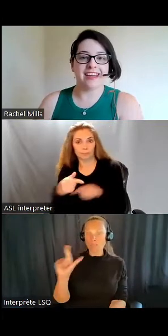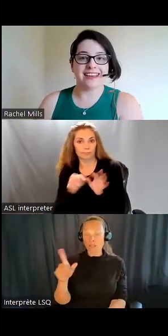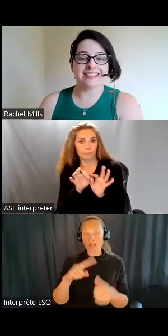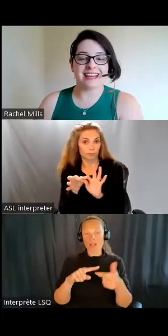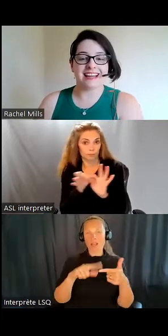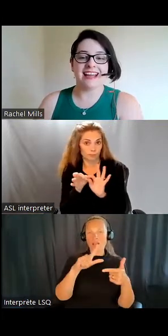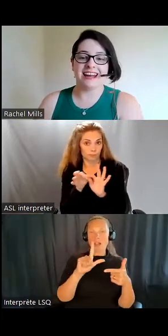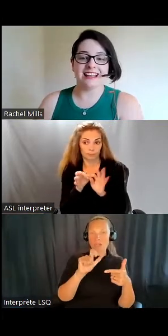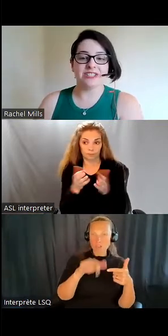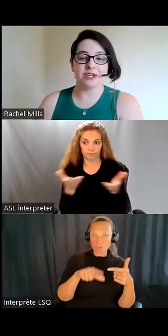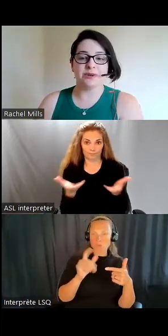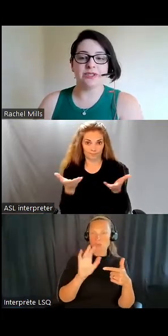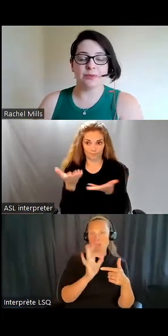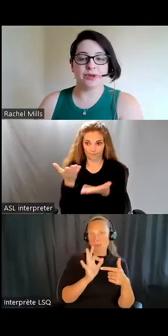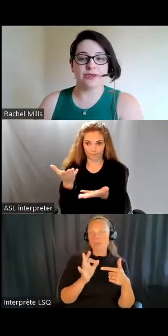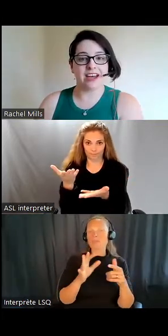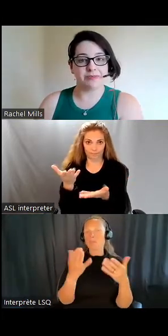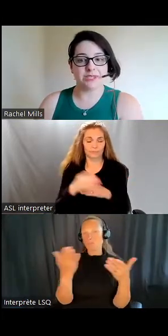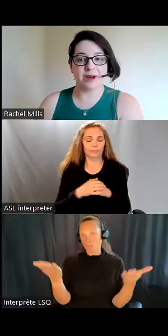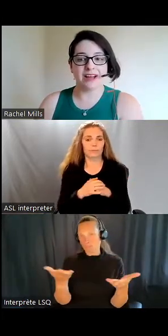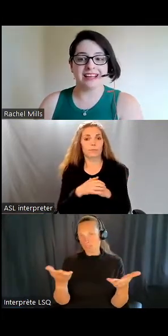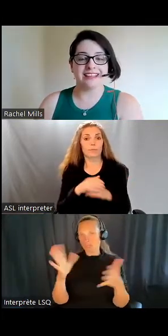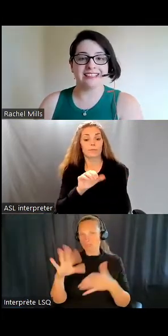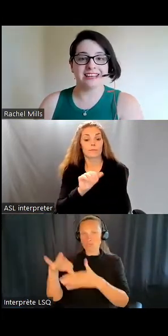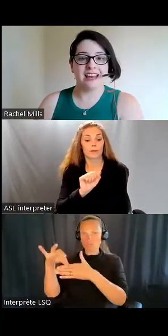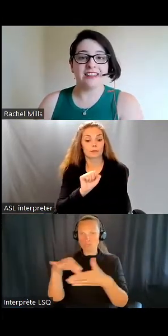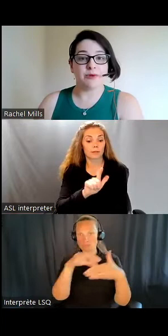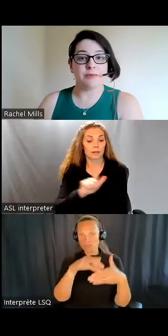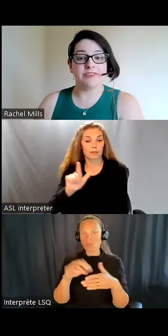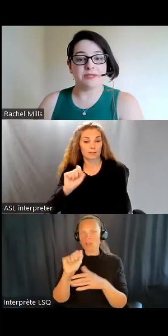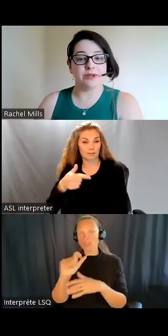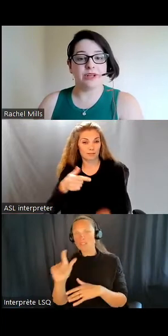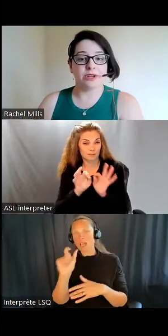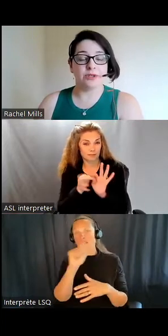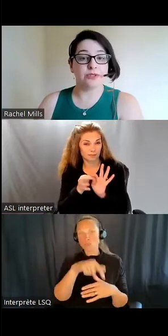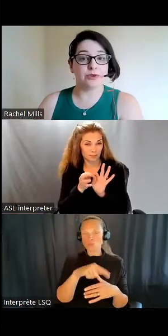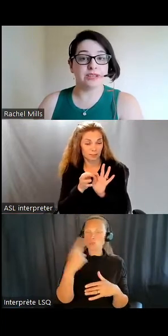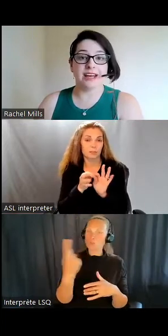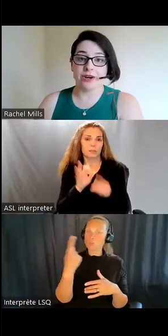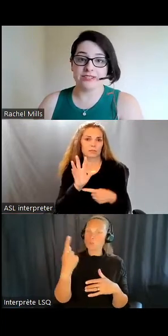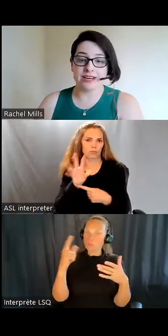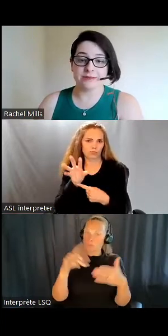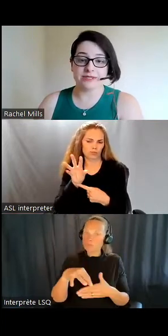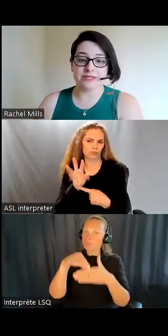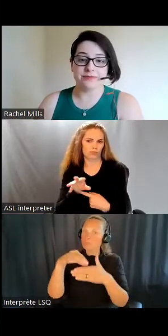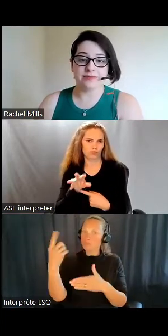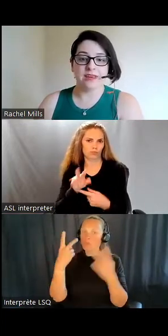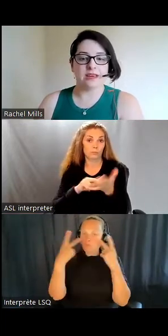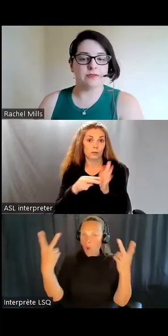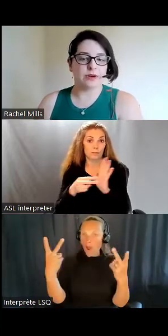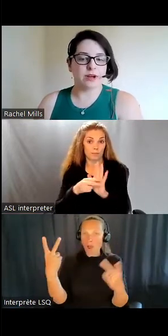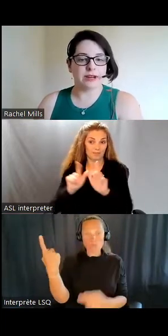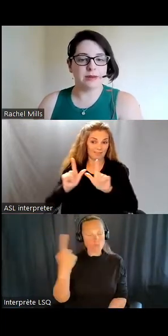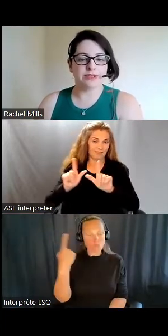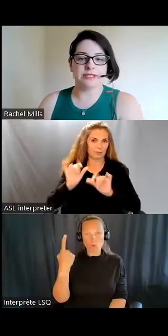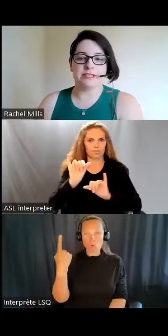signes du Québec avec des interprètes ici aujourd'hui. Les interprètes ASL et LSQ ont été mis en spotlight. Ils seront visibles sur votre